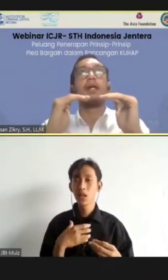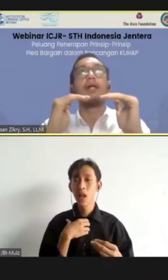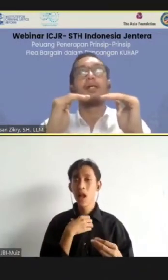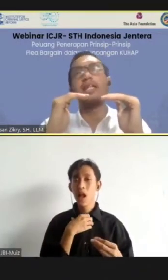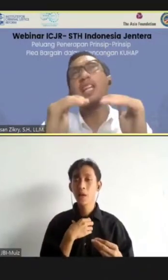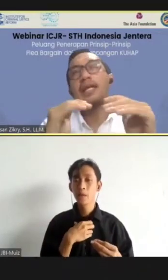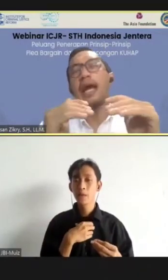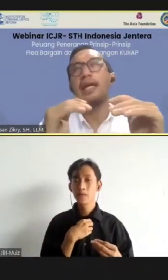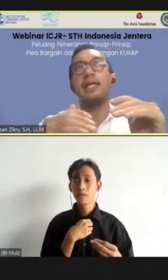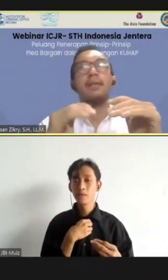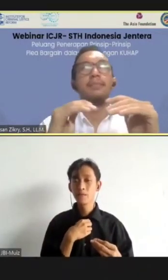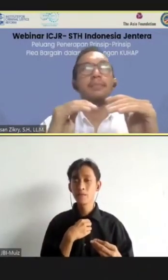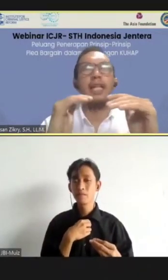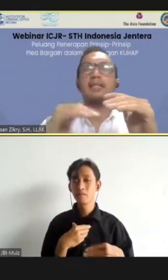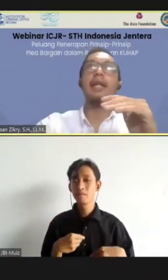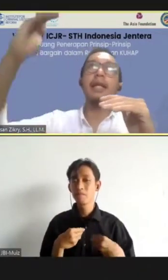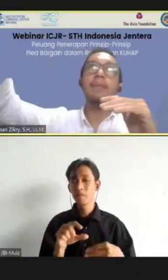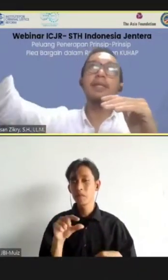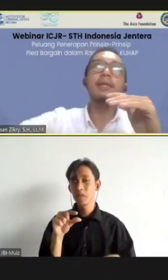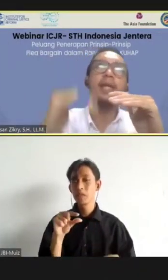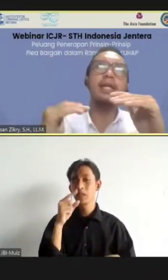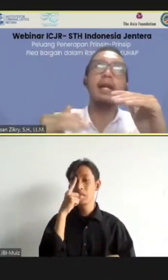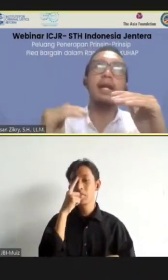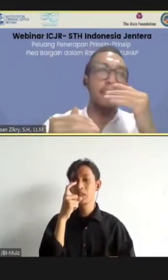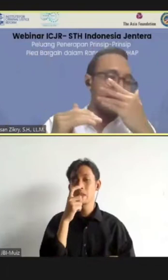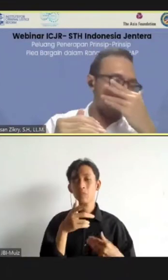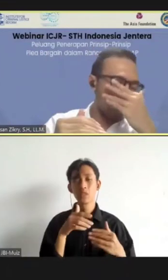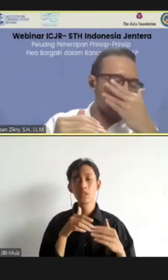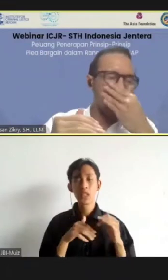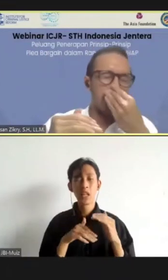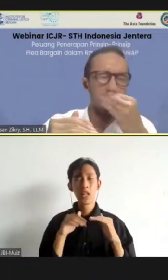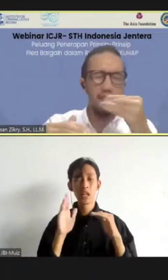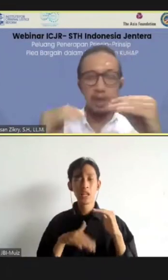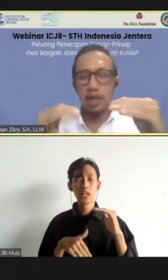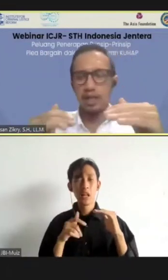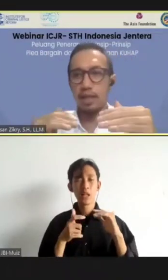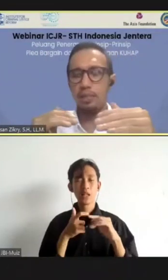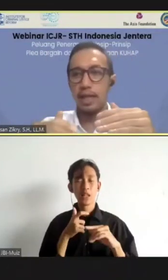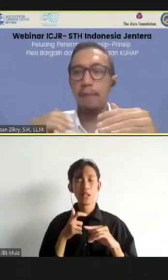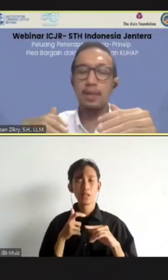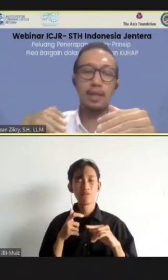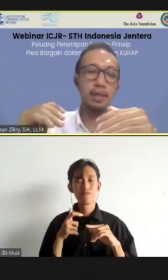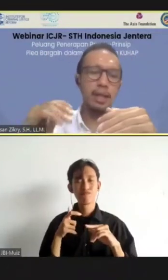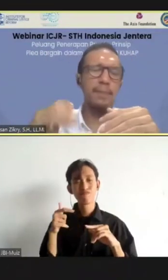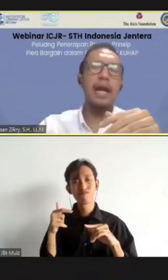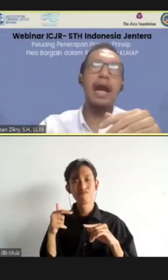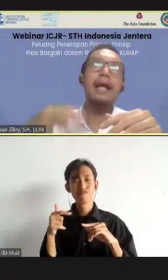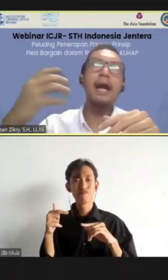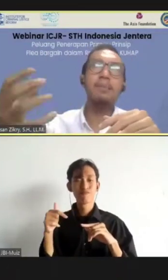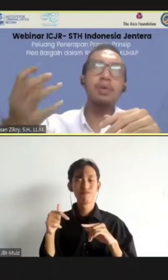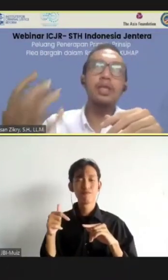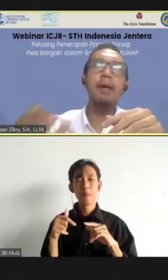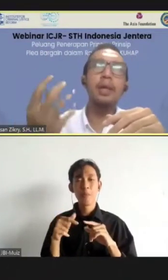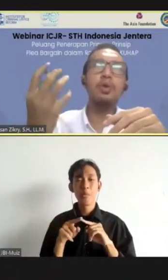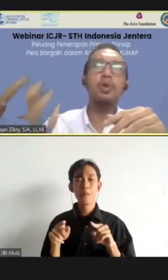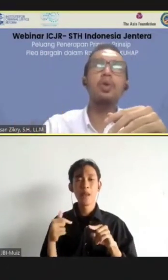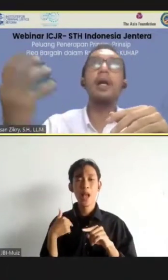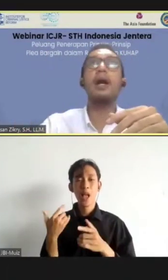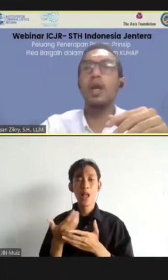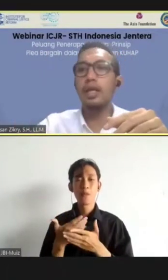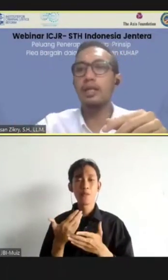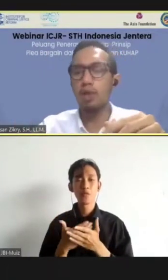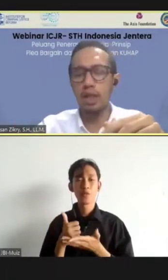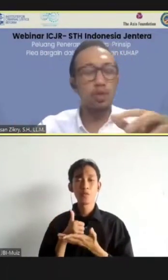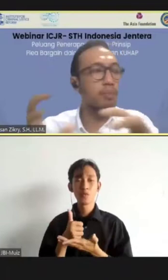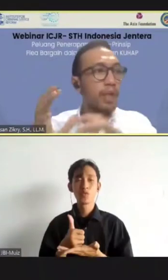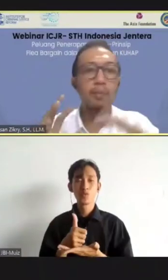hakim sedikit keyakinan. Ya standarnya pasti lebih rendah daripada beyond reasonable doubt, tapi ada bukti yang mendukung